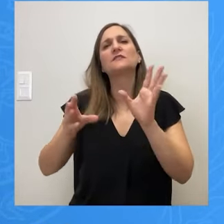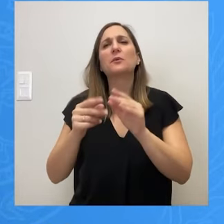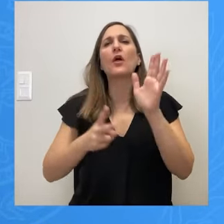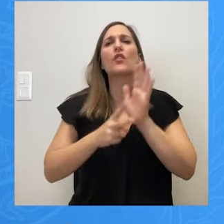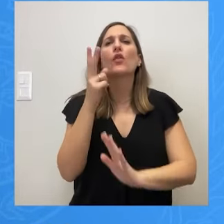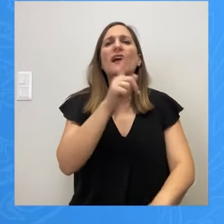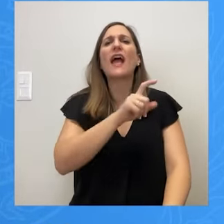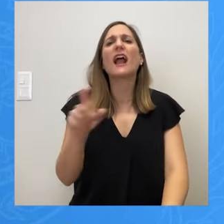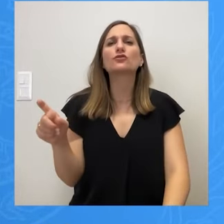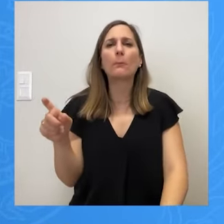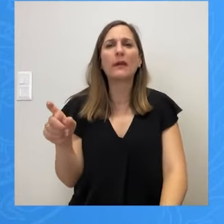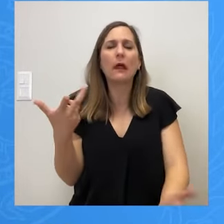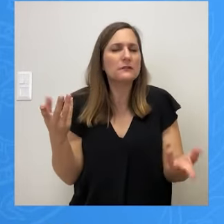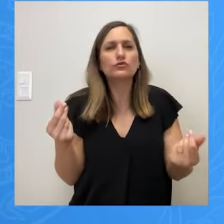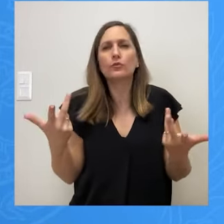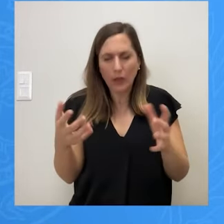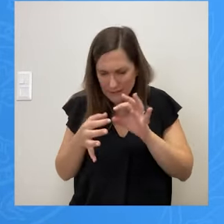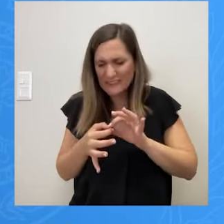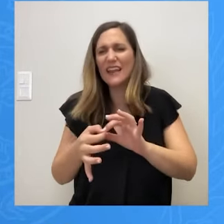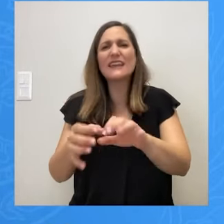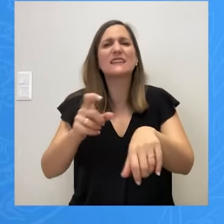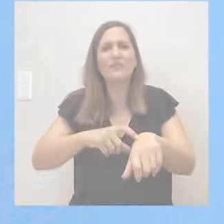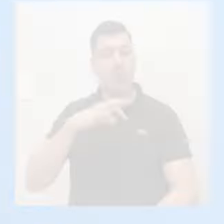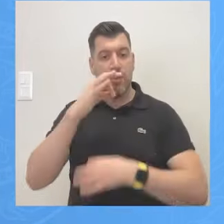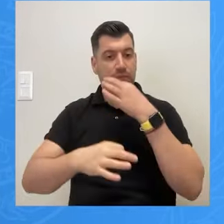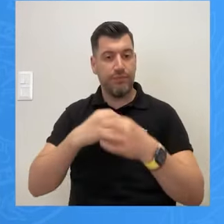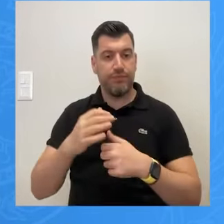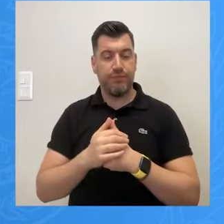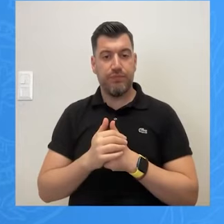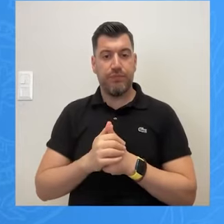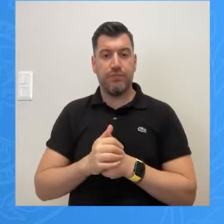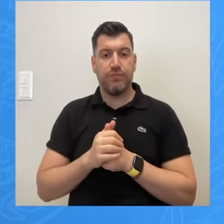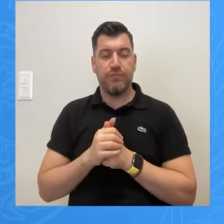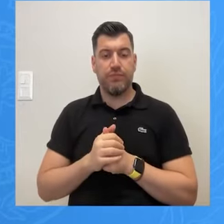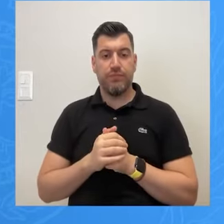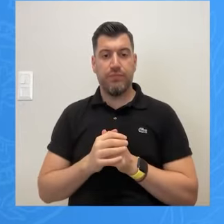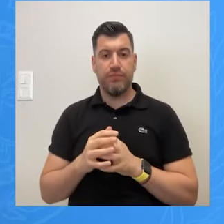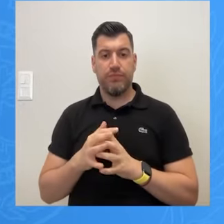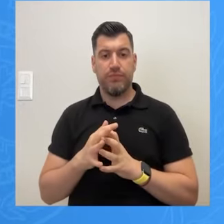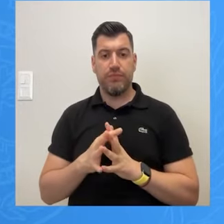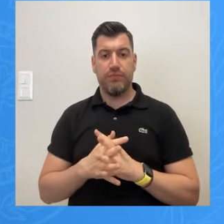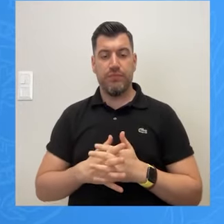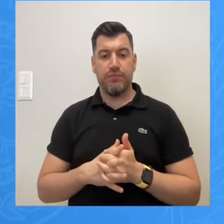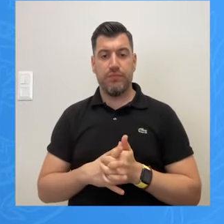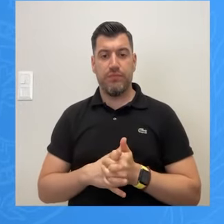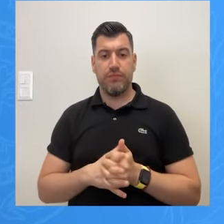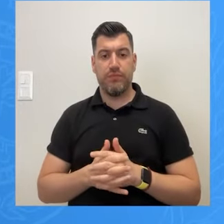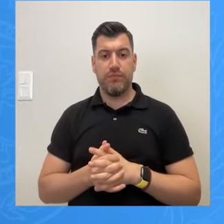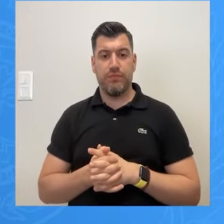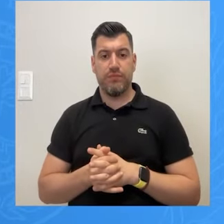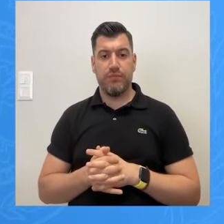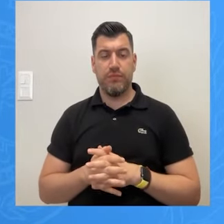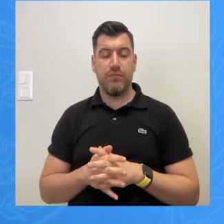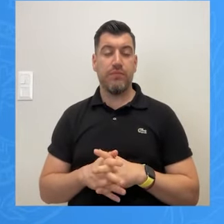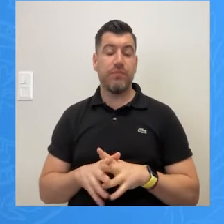Αυτό κάνετε. Συνεχίζεται το έργο Μπακογέννη. Κοιτάξτε καταρχάς, άλλο πράγμα είναι ο Δήμος